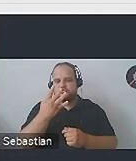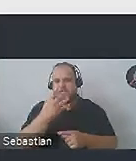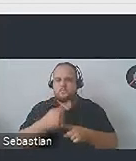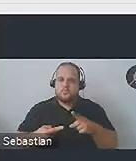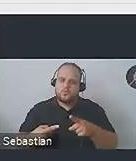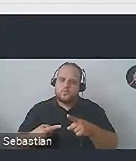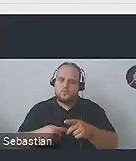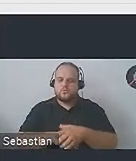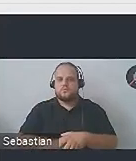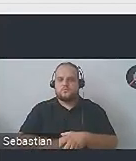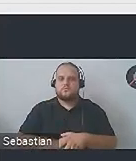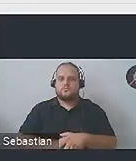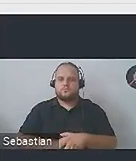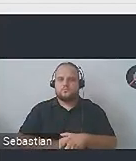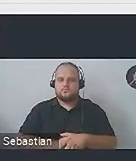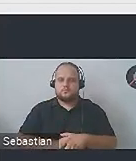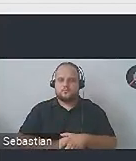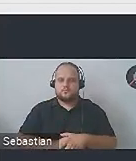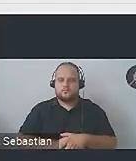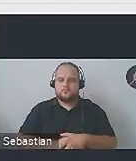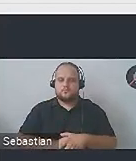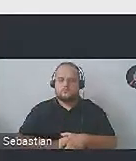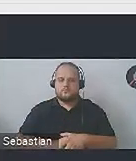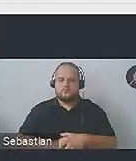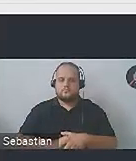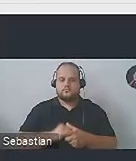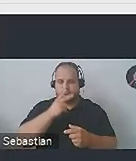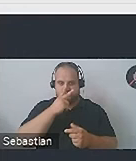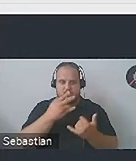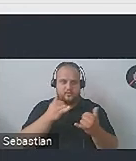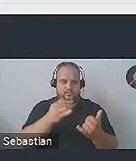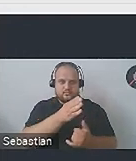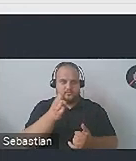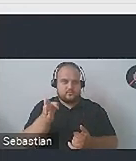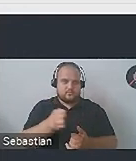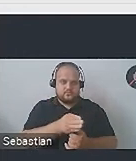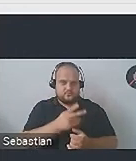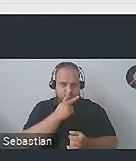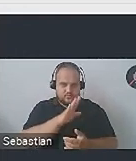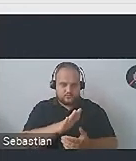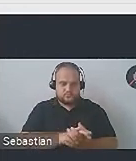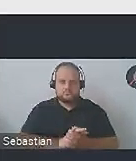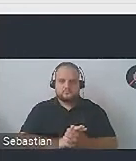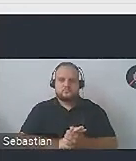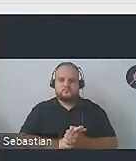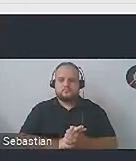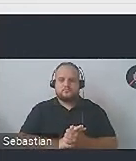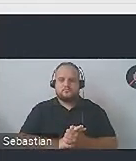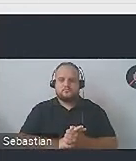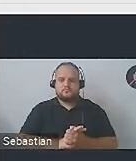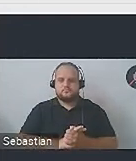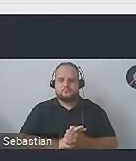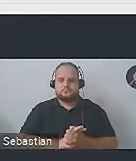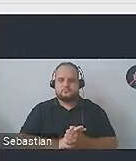No to co można z tym zrobić? Spójrzcie, jak na pozostałych wszystkich tych zrzutach ekranu,